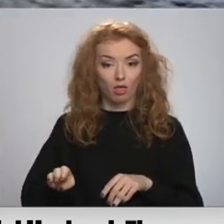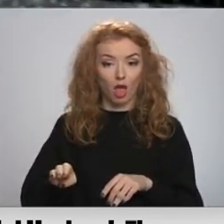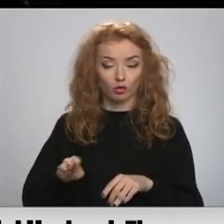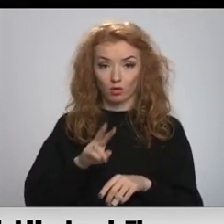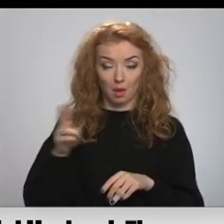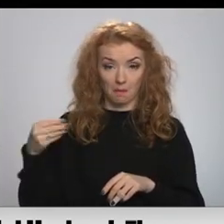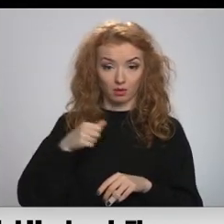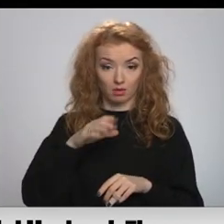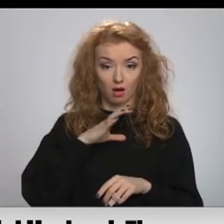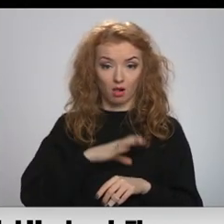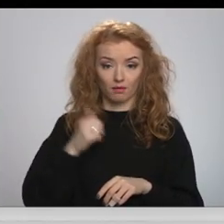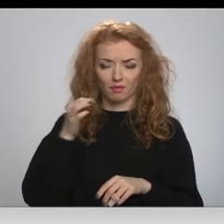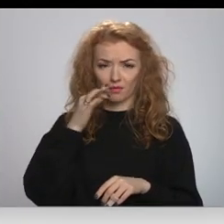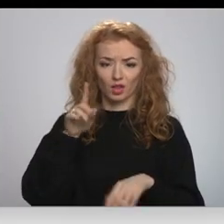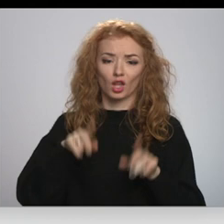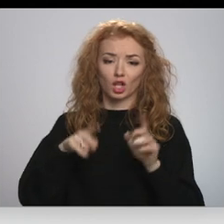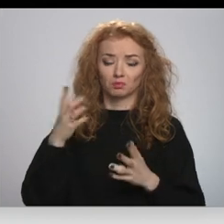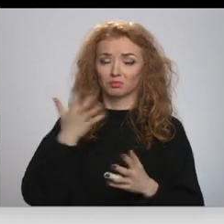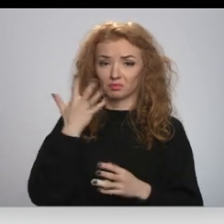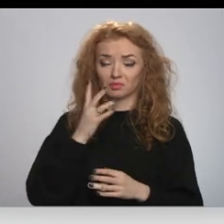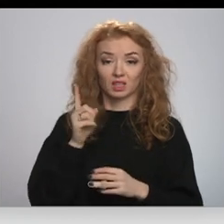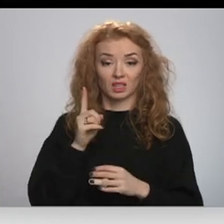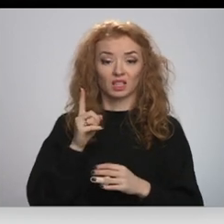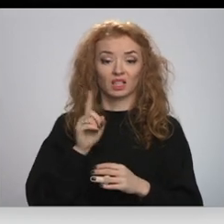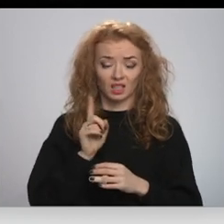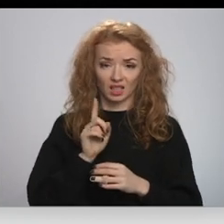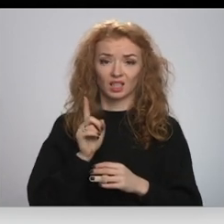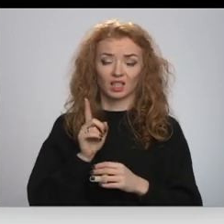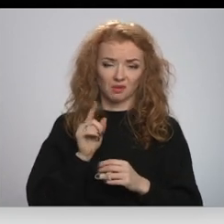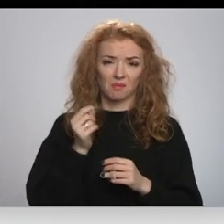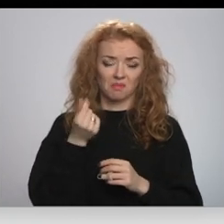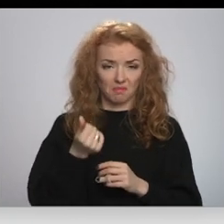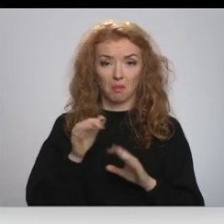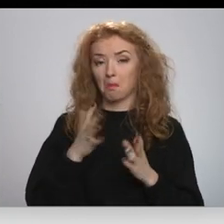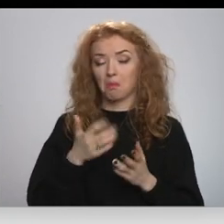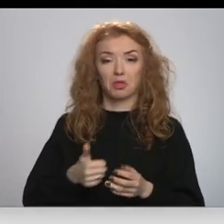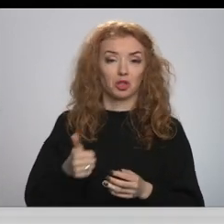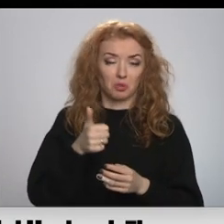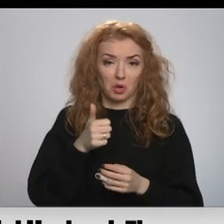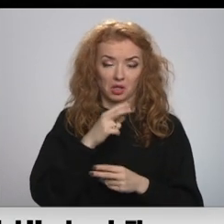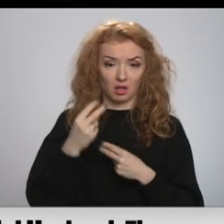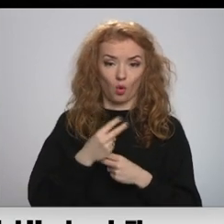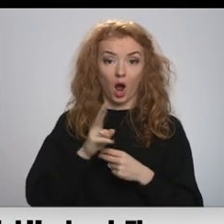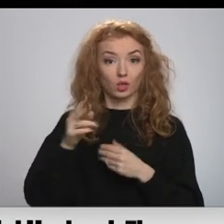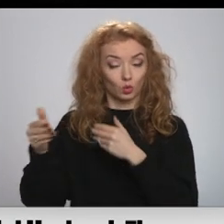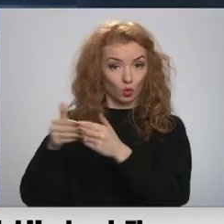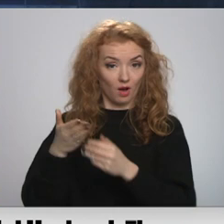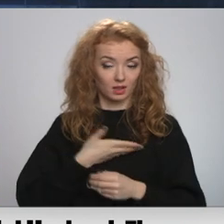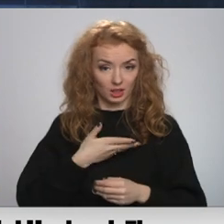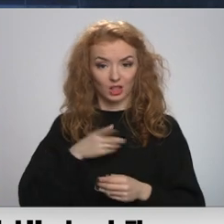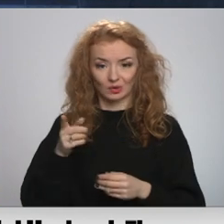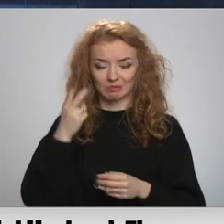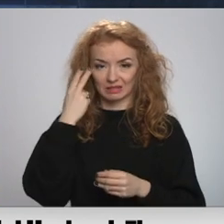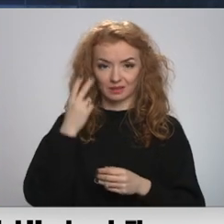nemaksā. Kādreiz tā, bet tas man tā īpaši. Smaka kaut Jā, nu mazliet, bet tā īpaši jau, nu tur tiem, kas tur tuvāk dzīvo, tiem gan ir.